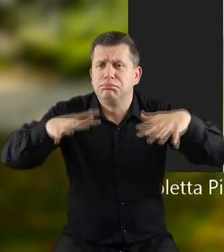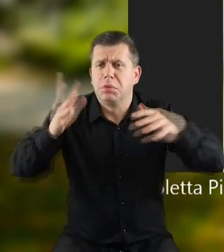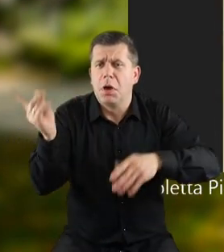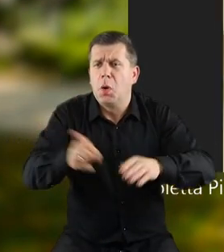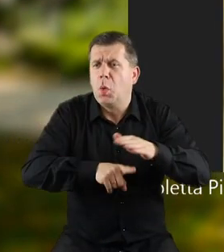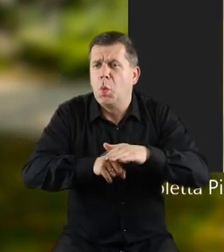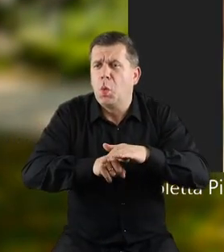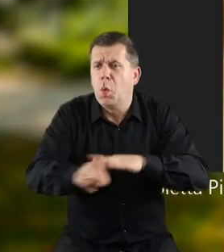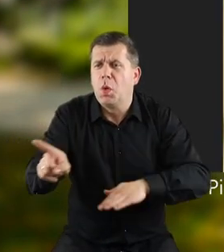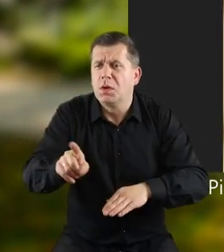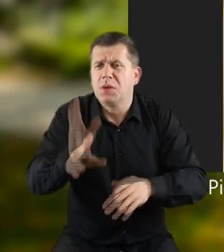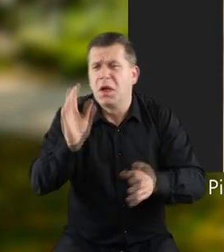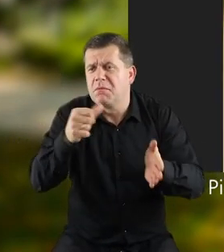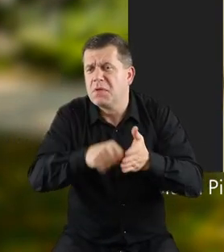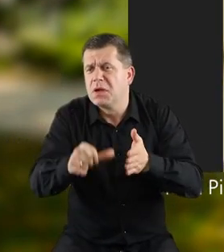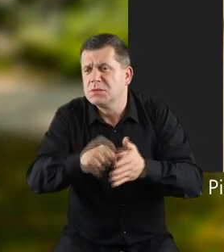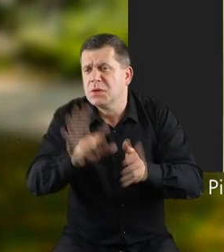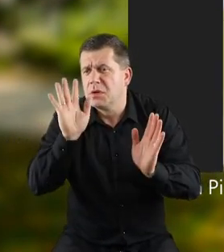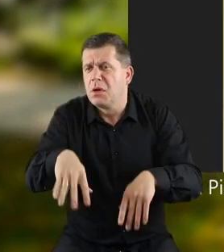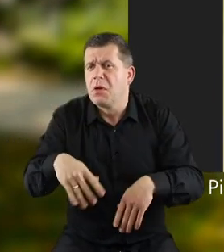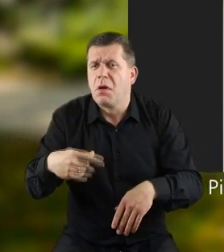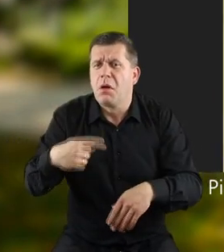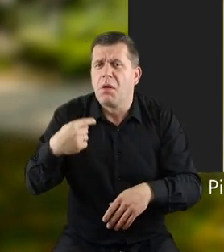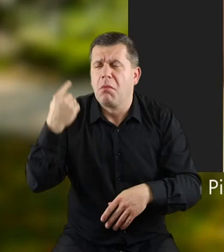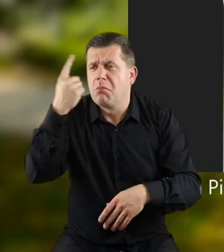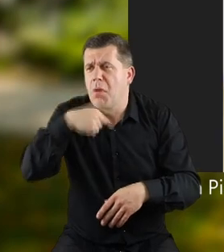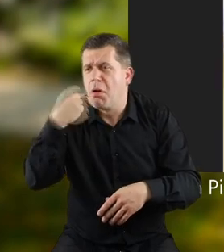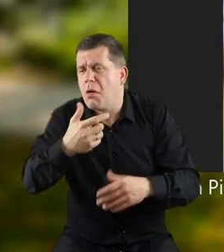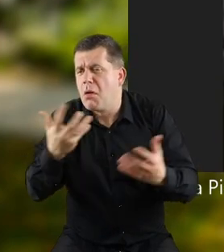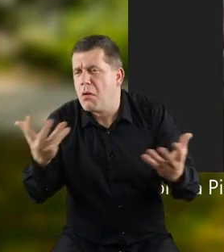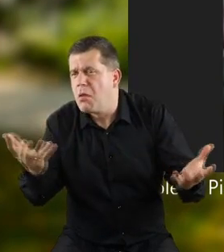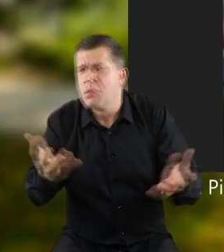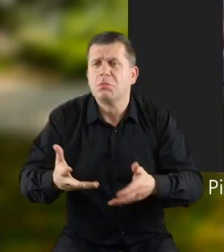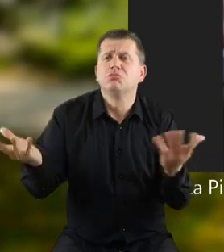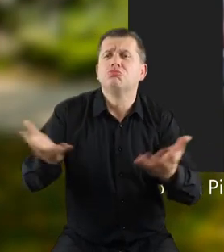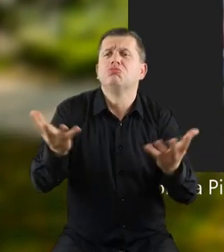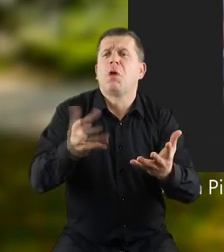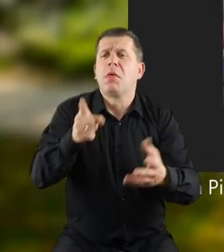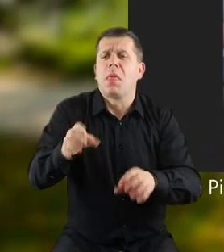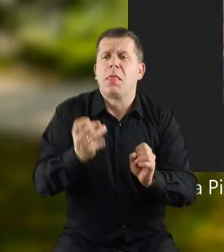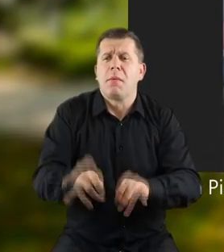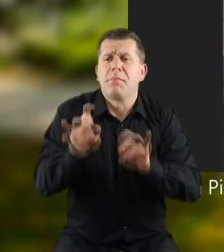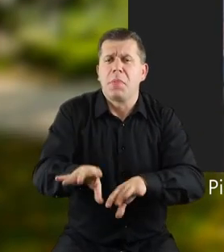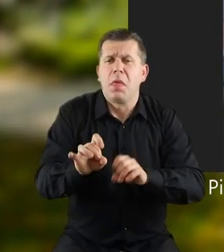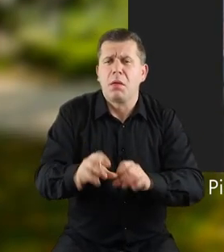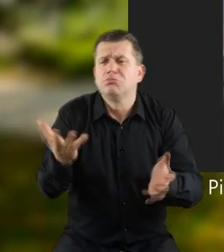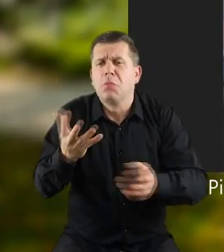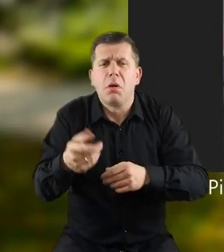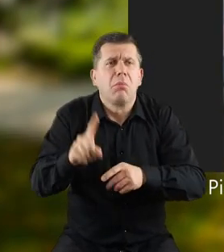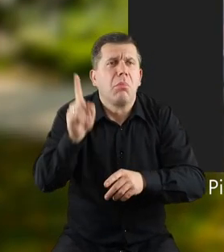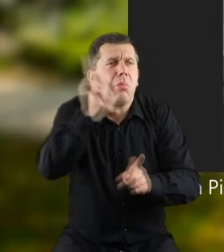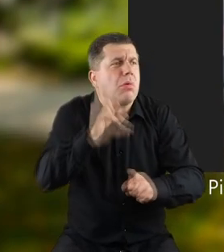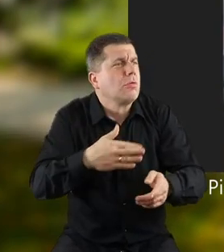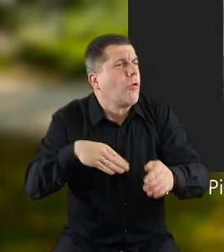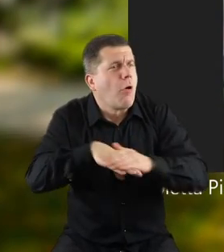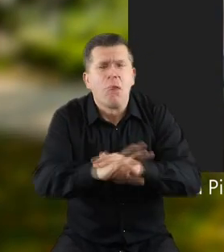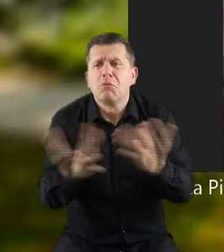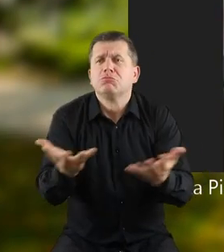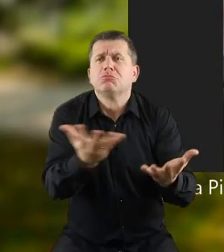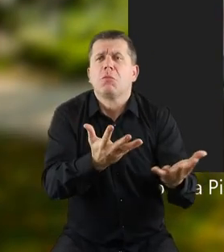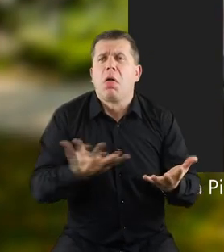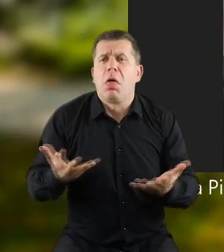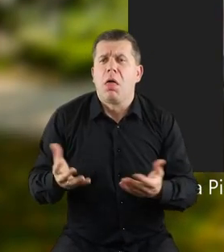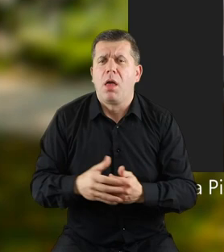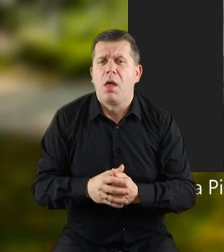Dla ucieczka to była pogoda pasowa. I gdzie on teraz, biedny, przed burzą się